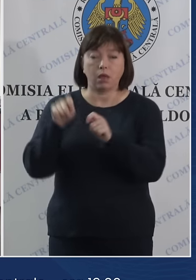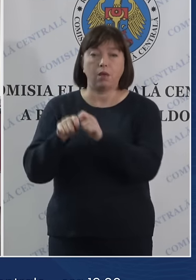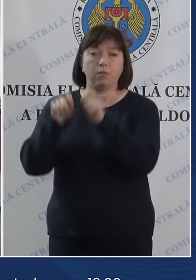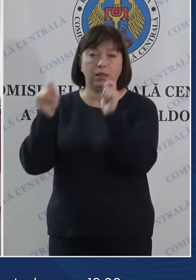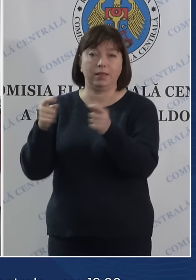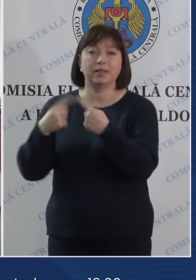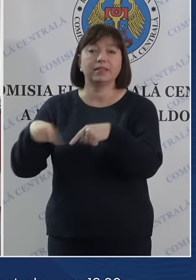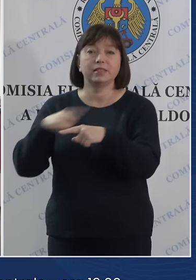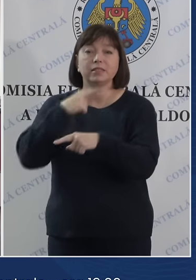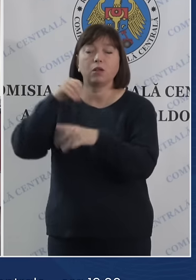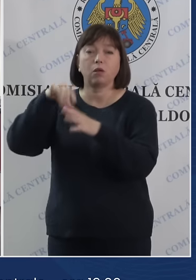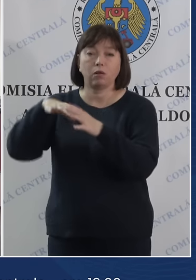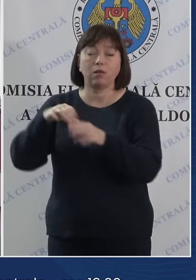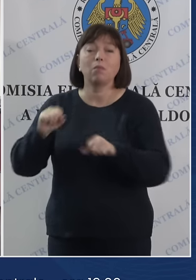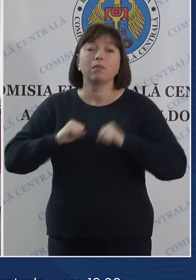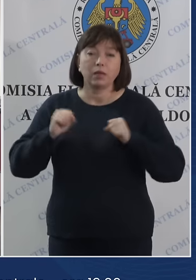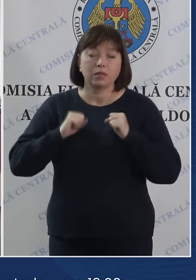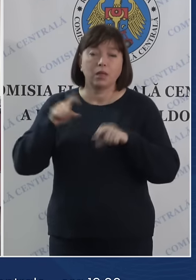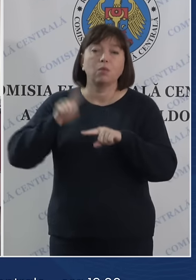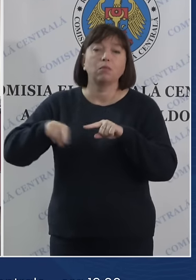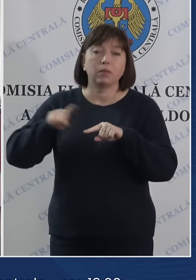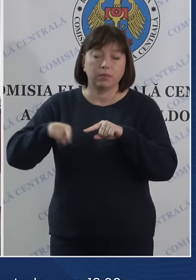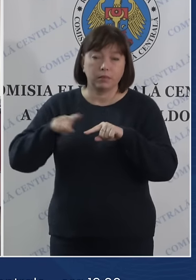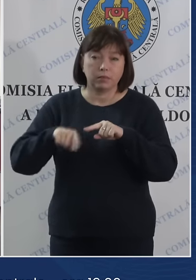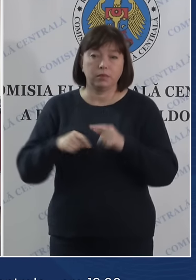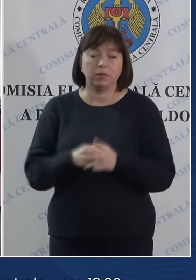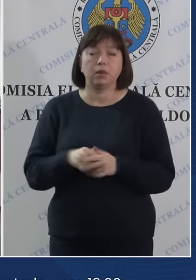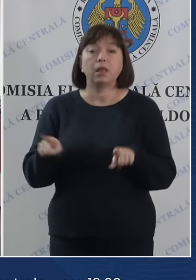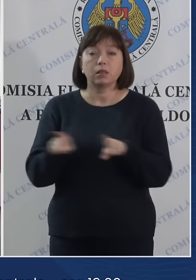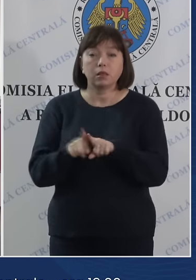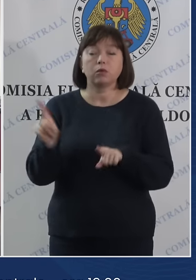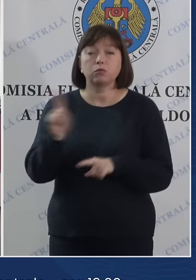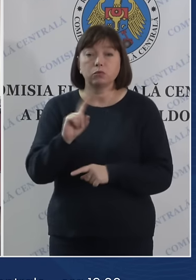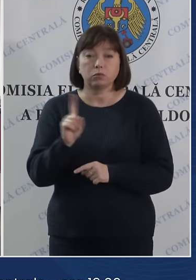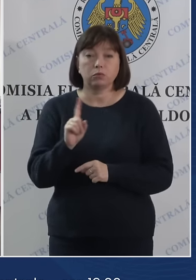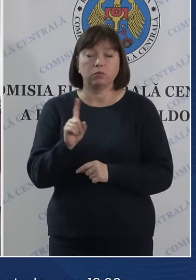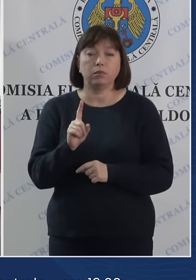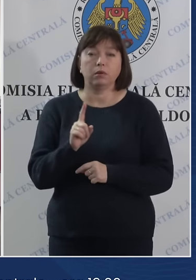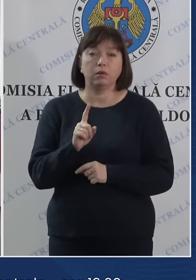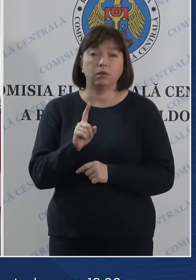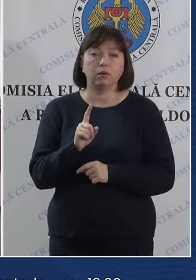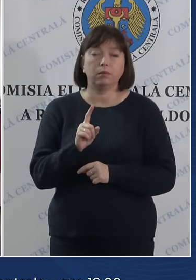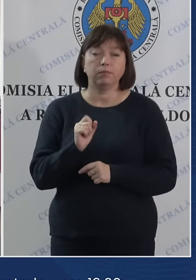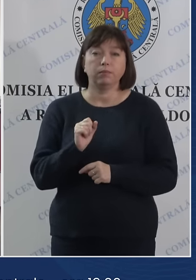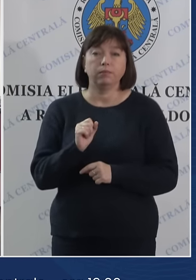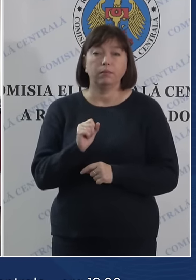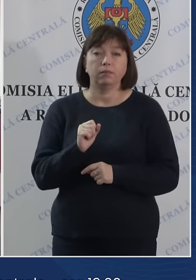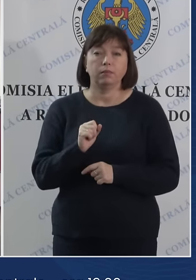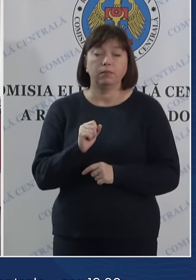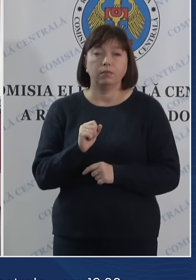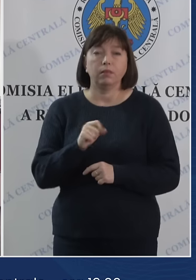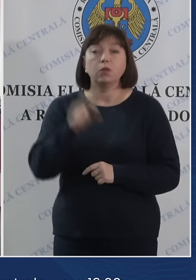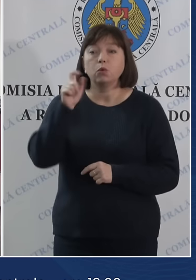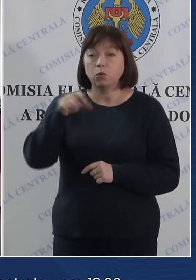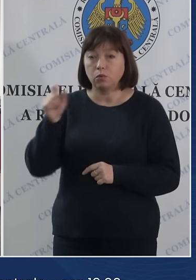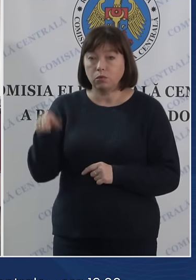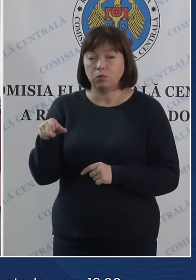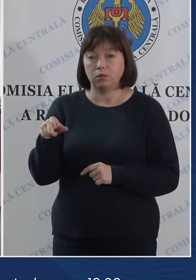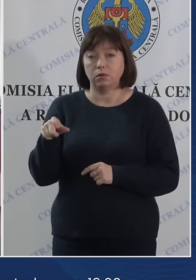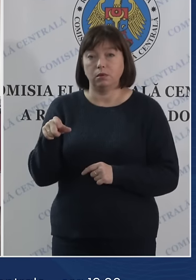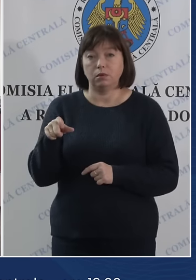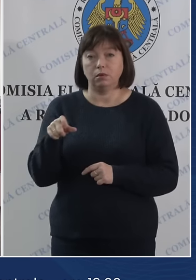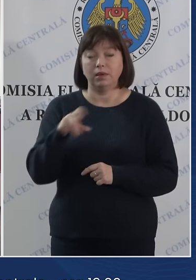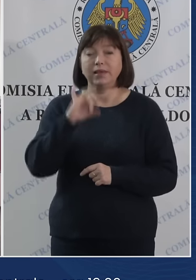vot în termenii prevezute de legislația națională, în așa mod, pentru ca cetățenii